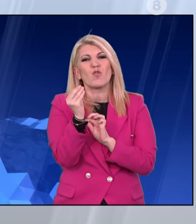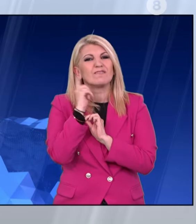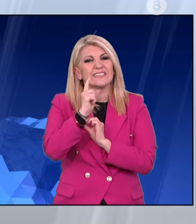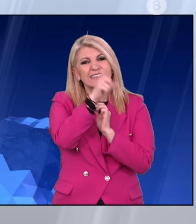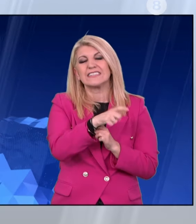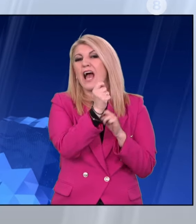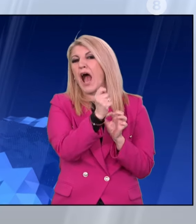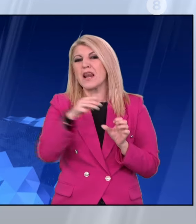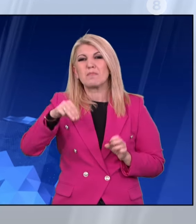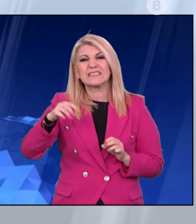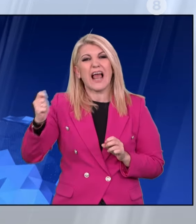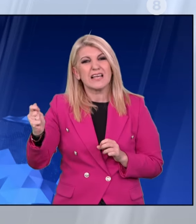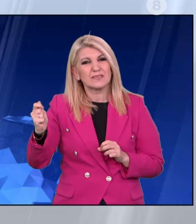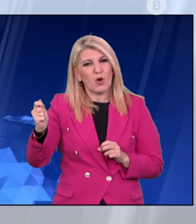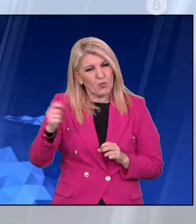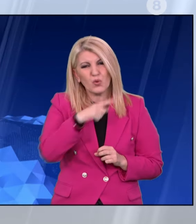Σημακοπούλου